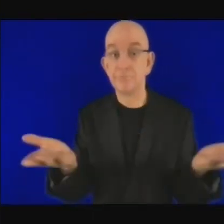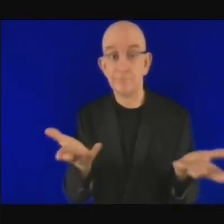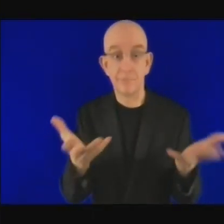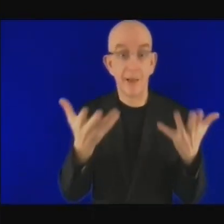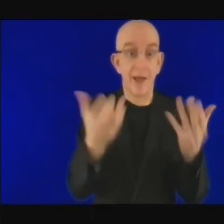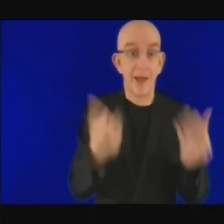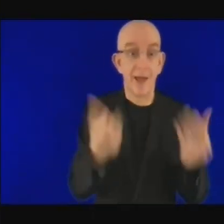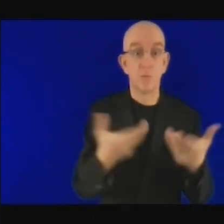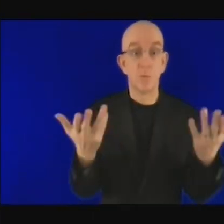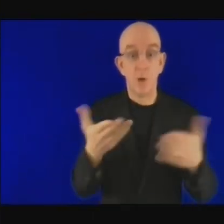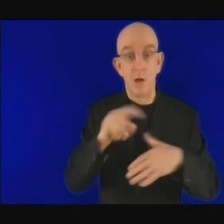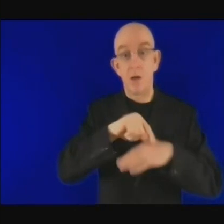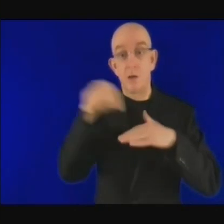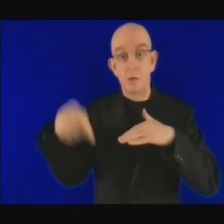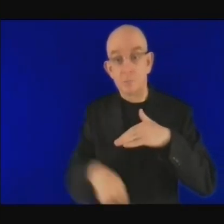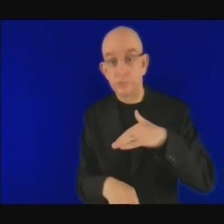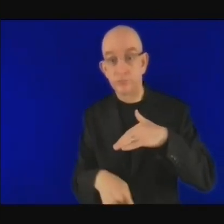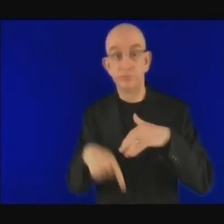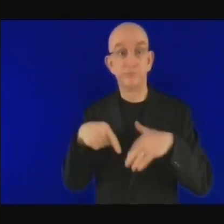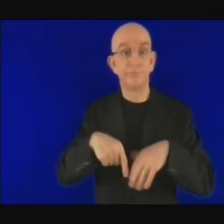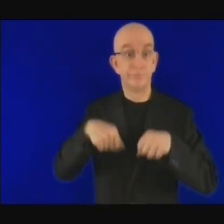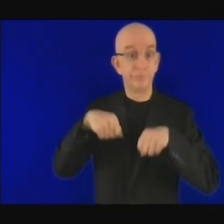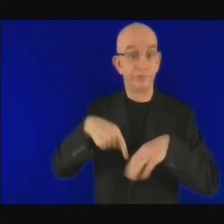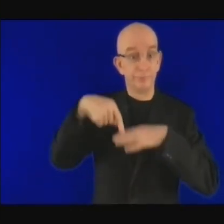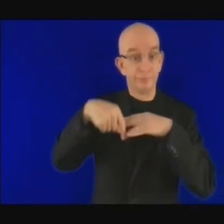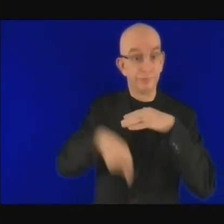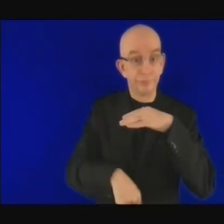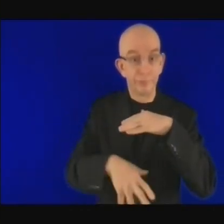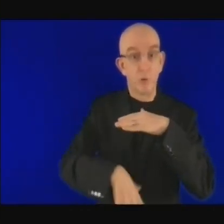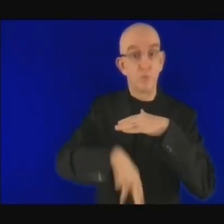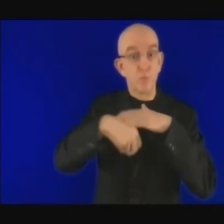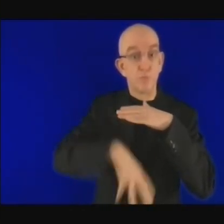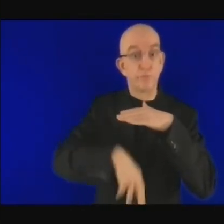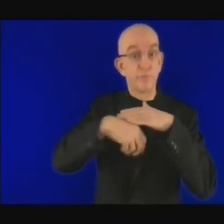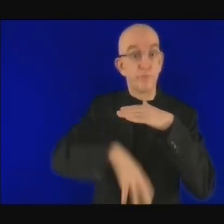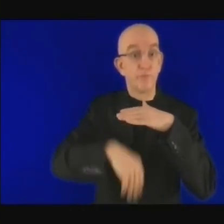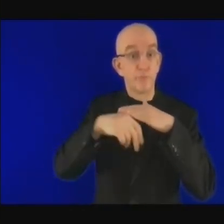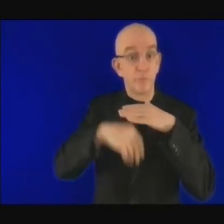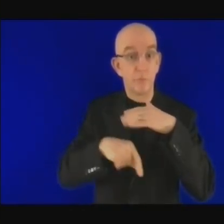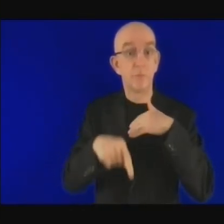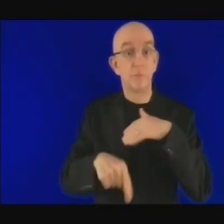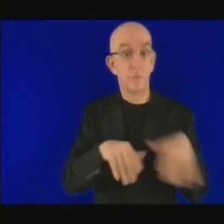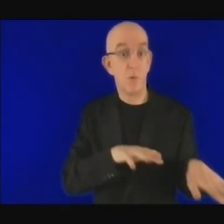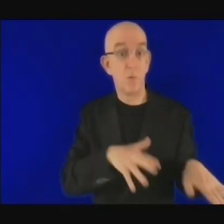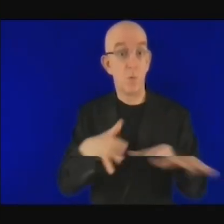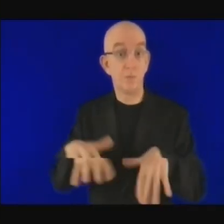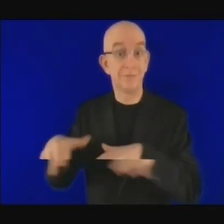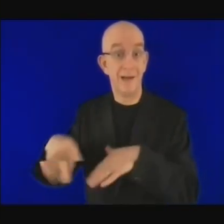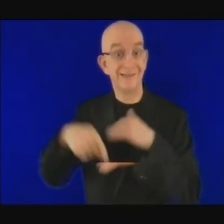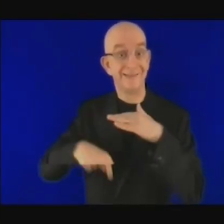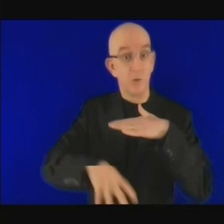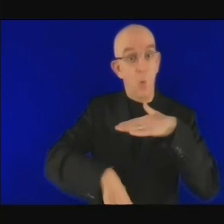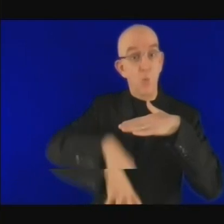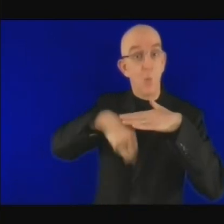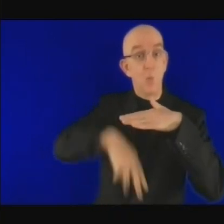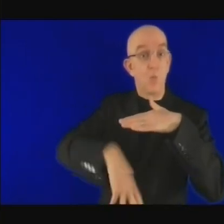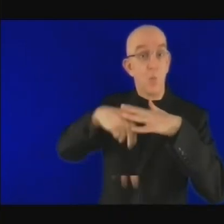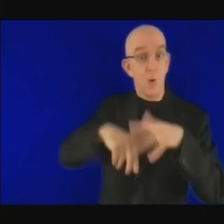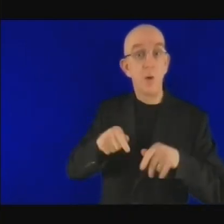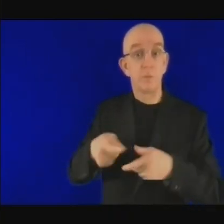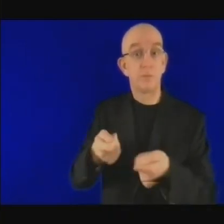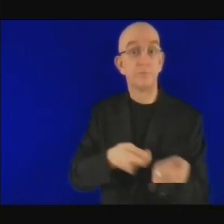souterraine, mais ça, ça exige de l'énergie également. Il est donc très important de